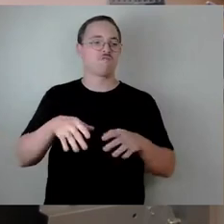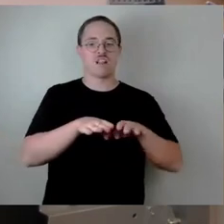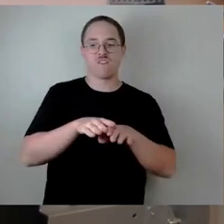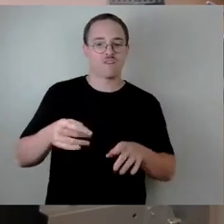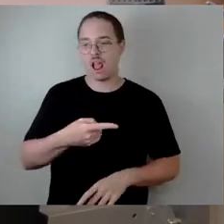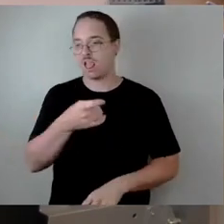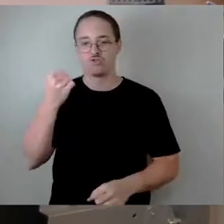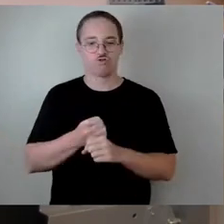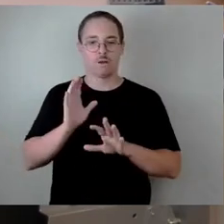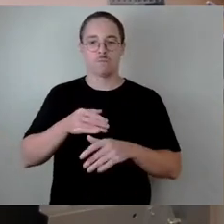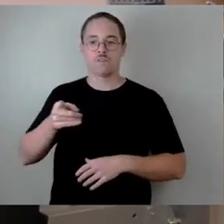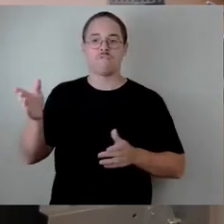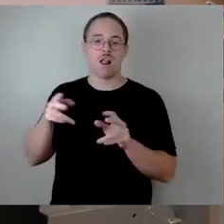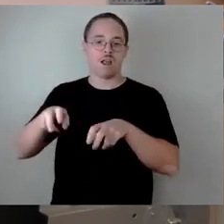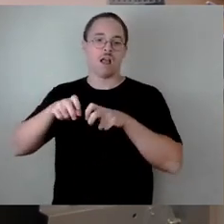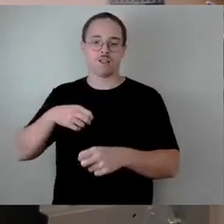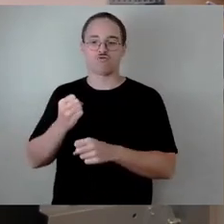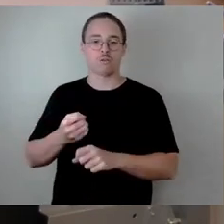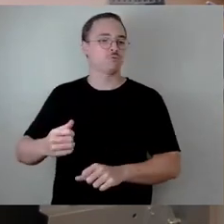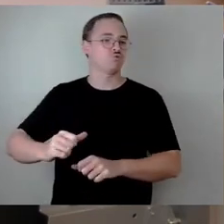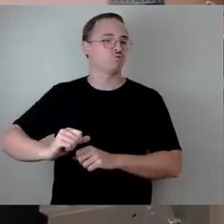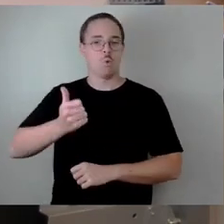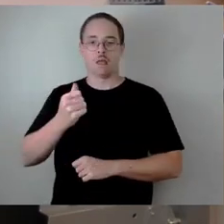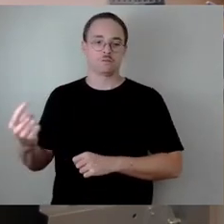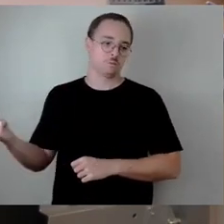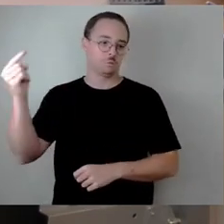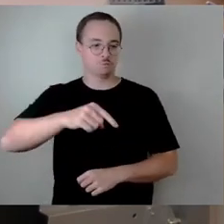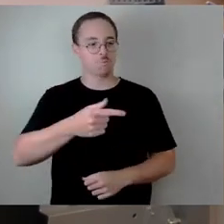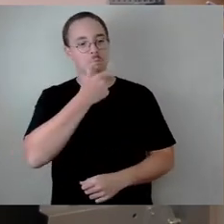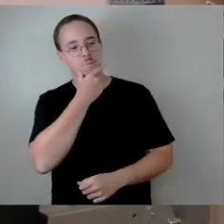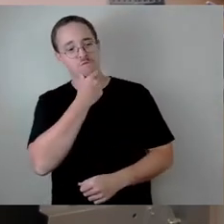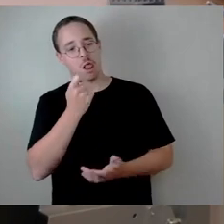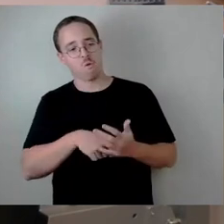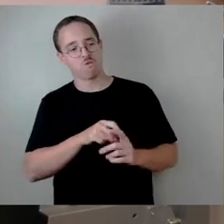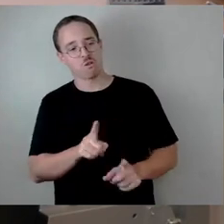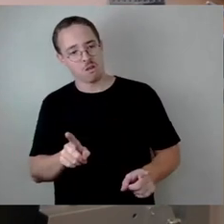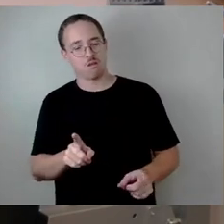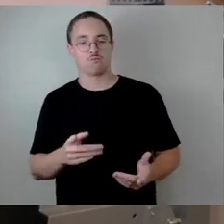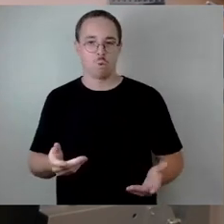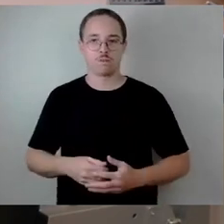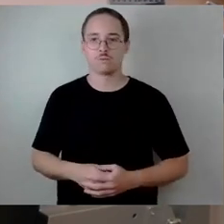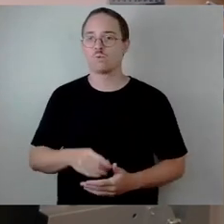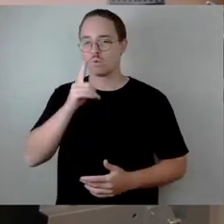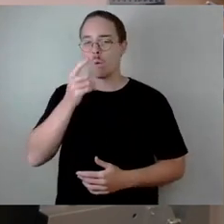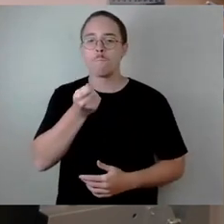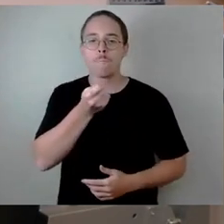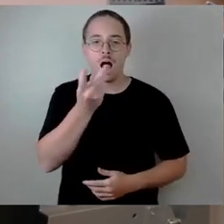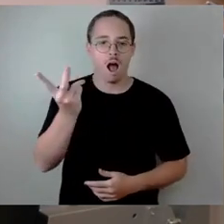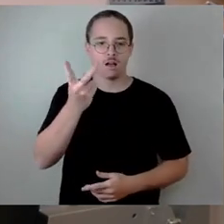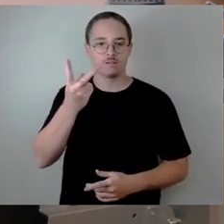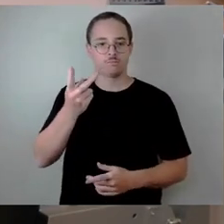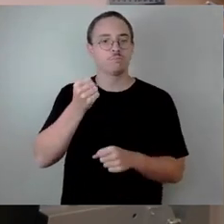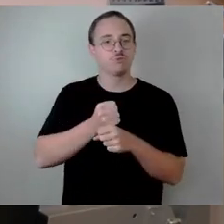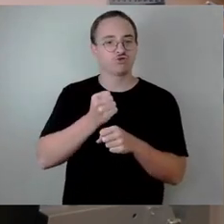für Kleingärten anzukaufen, sondern es geht um ganz bestimmte Flächen. Und es gab ja auch zunächst, als wir das Ganze